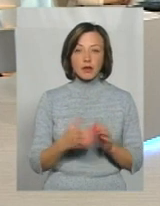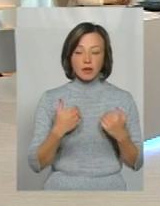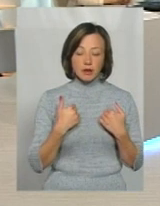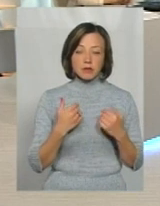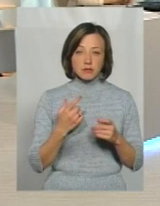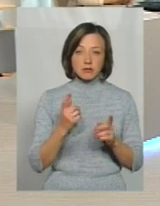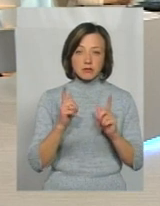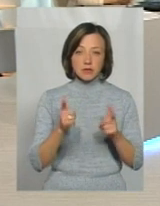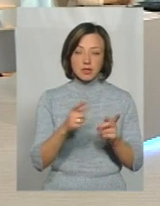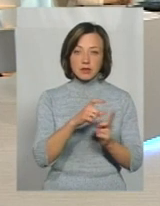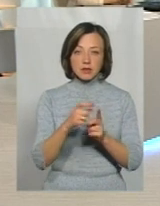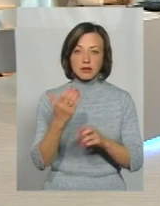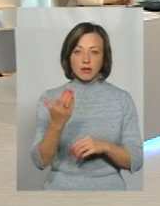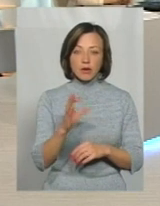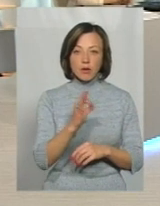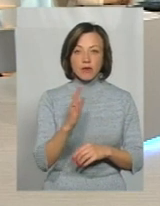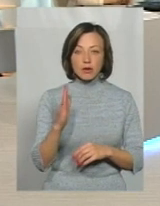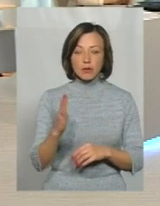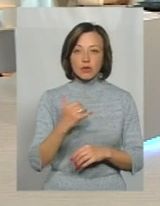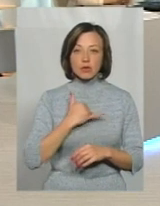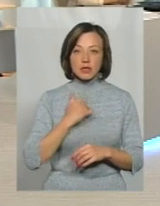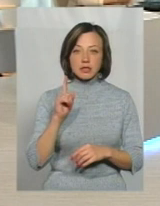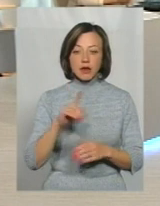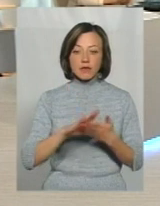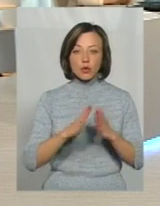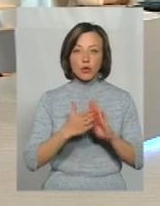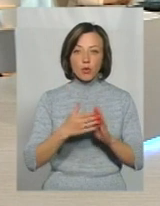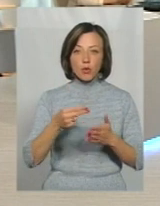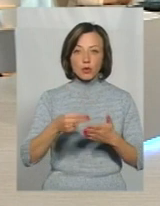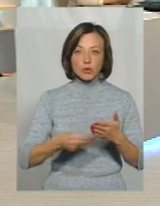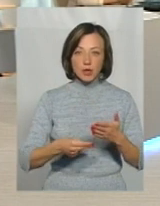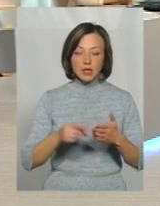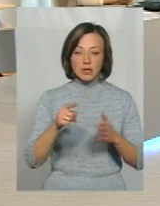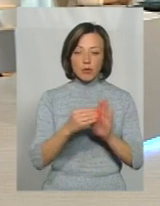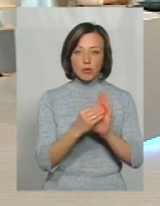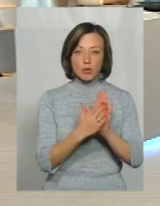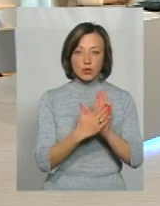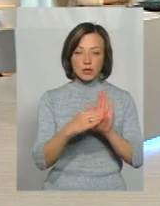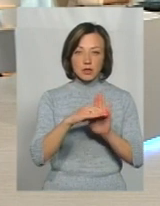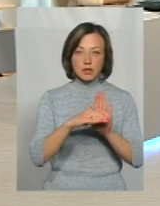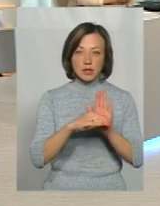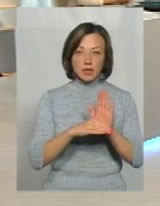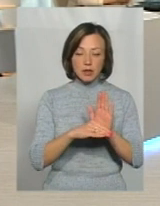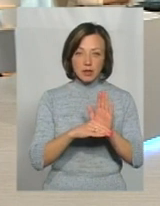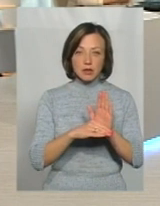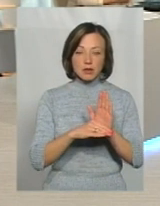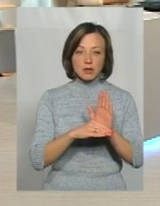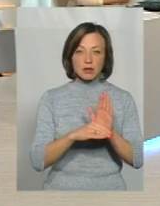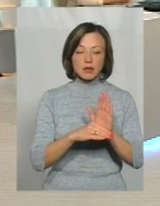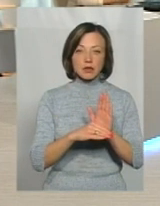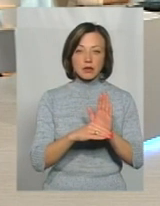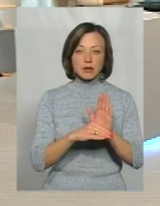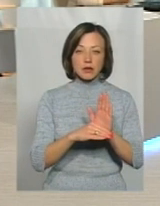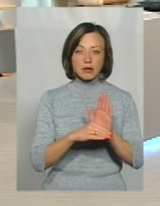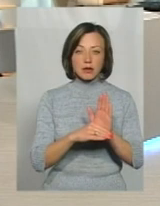тих слів, що сказала Ольга Володимировна, тому що у нас навіть угода, ми уклали угоди, там є пункти угоди з Національною службою здоров'я, там є